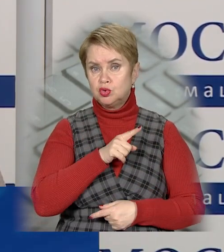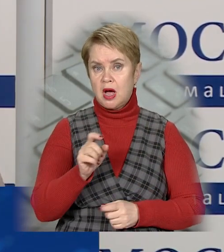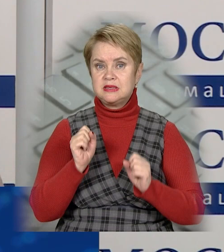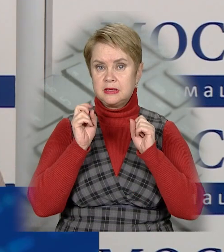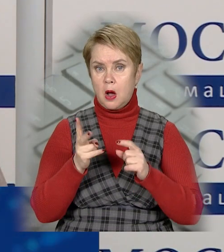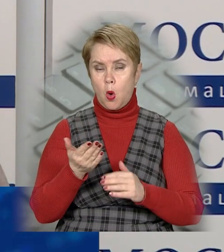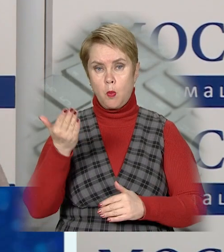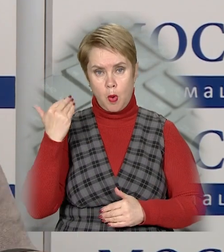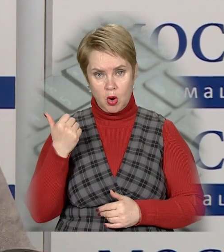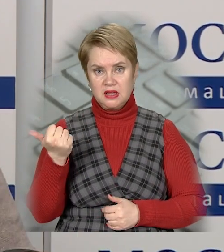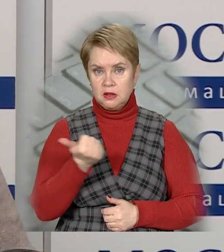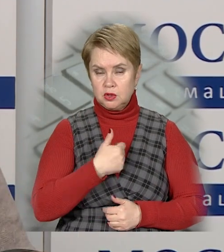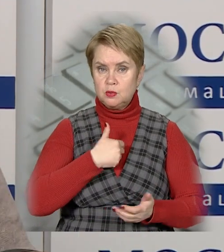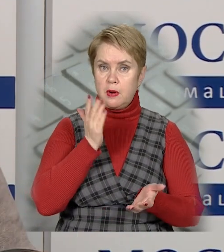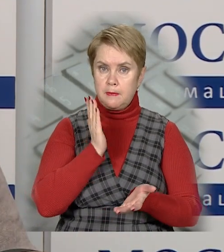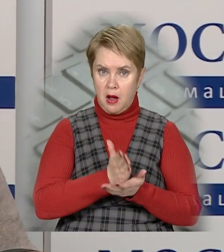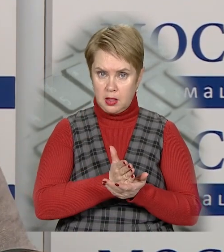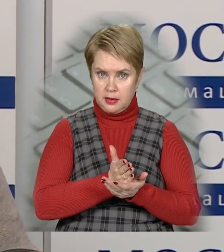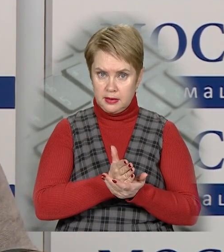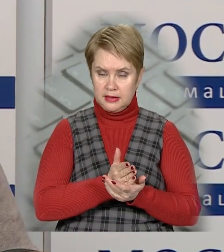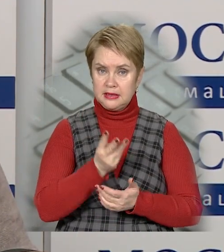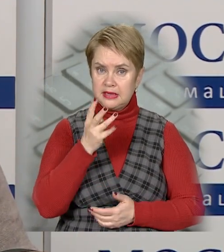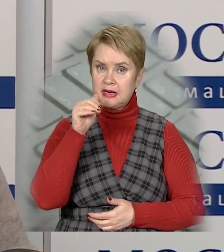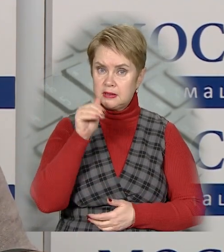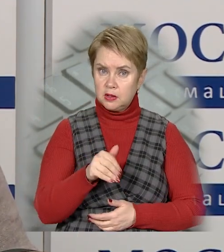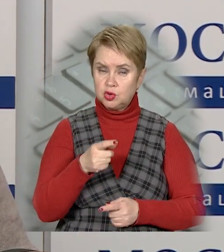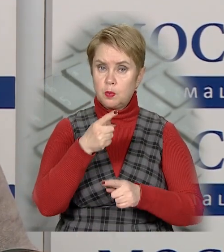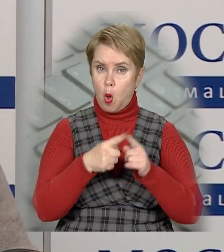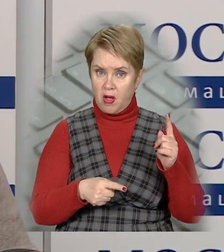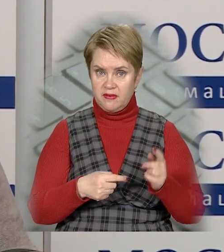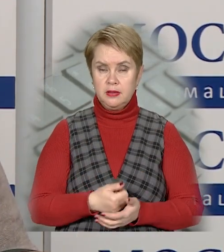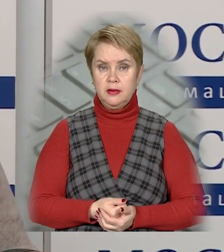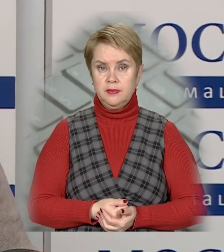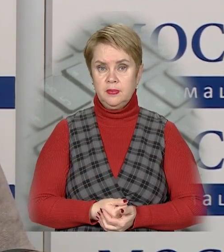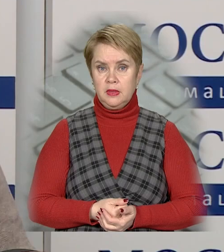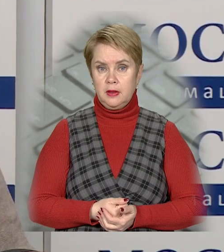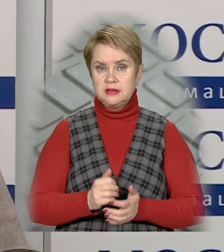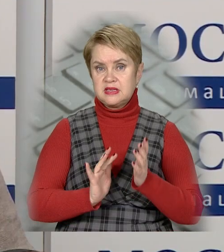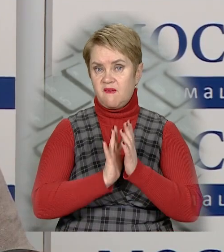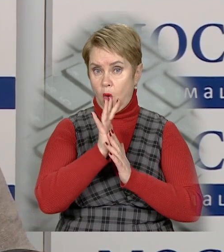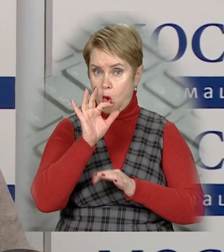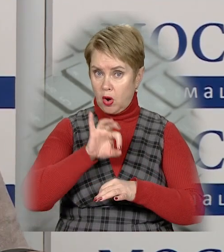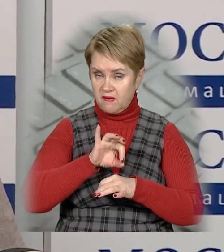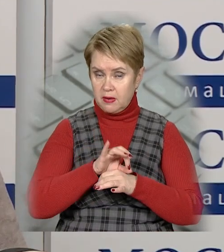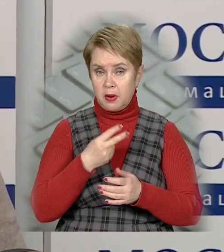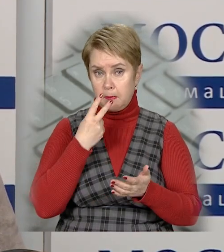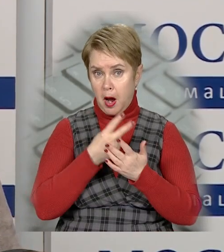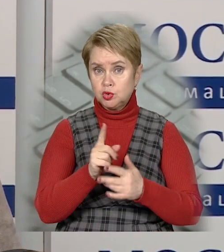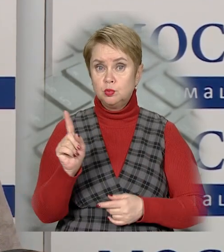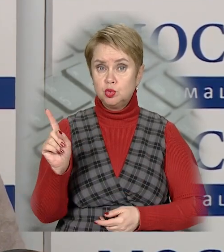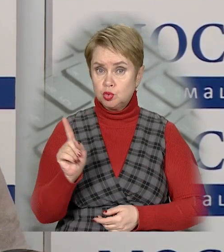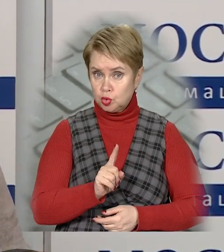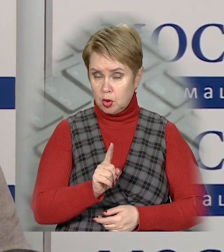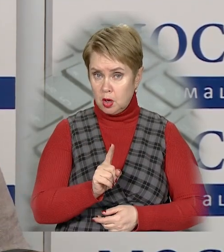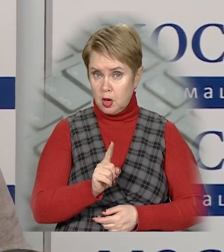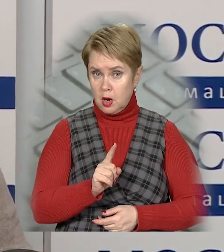час, як попереднього тижня ми мали 3 тисячі з половиною приріст захворюваності. Отже, ми бачимо,